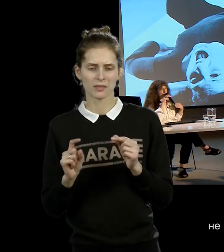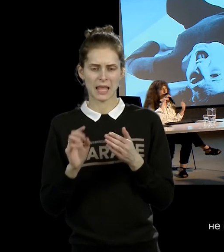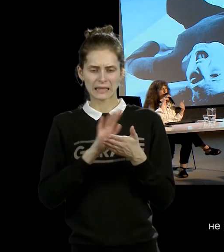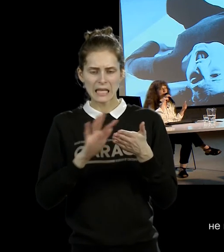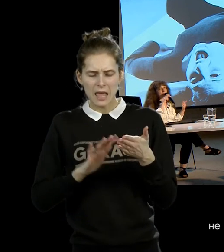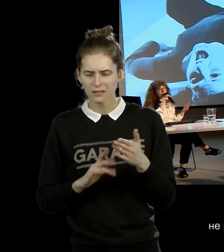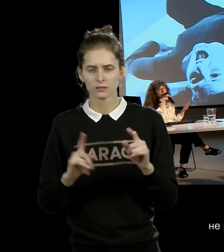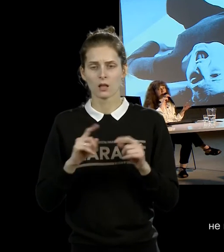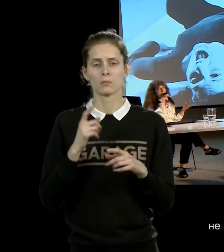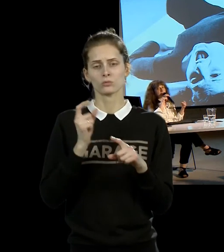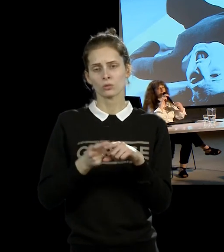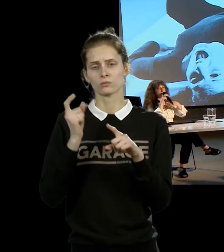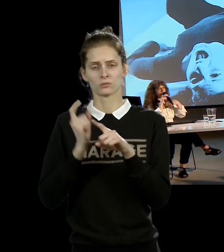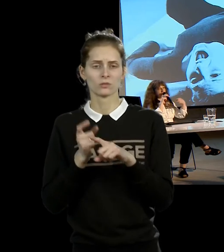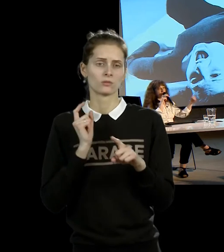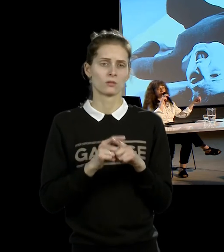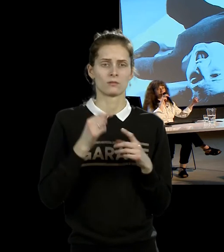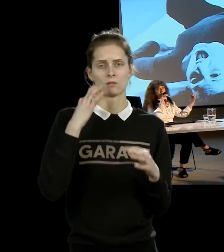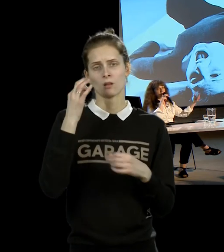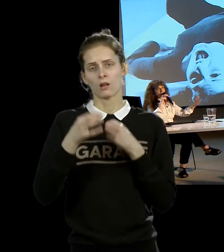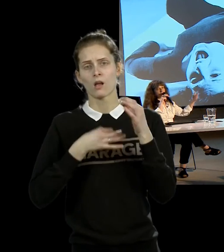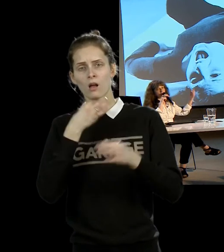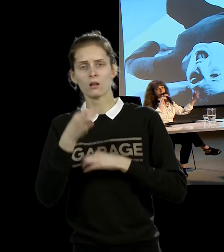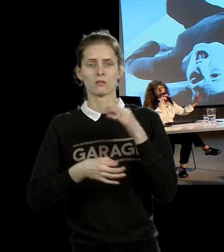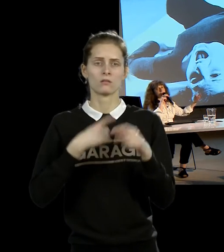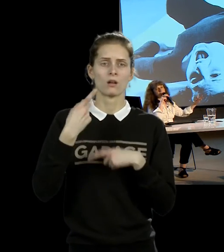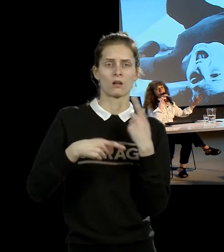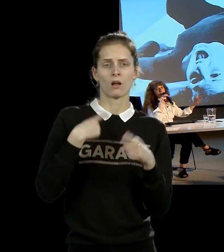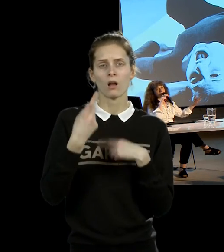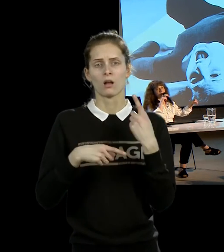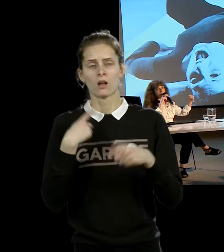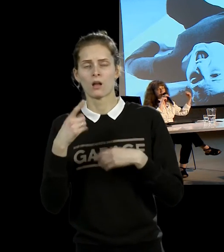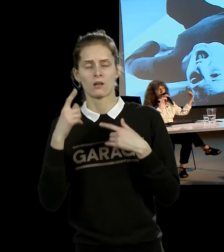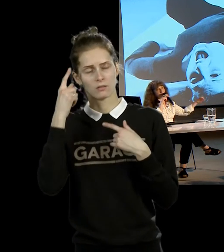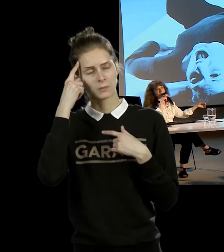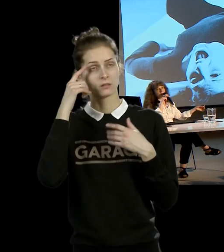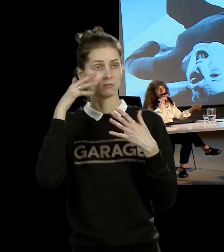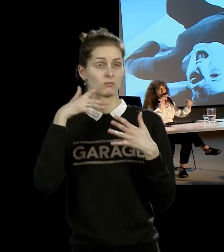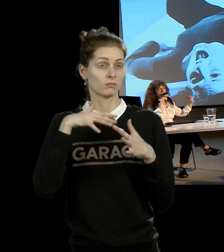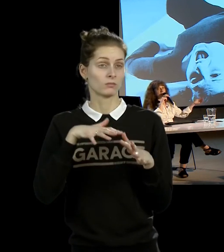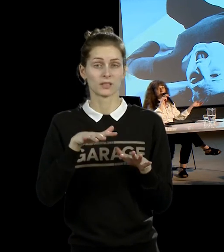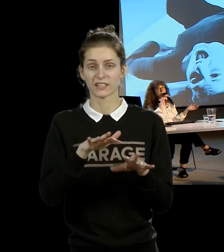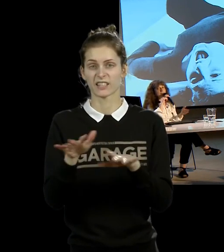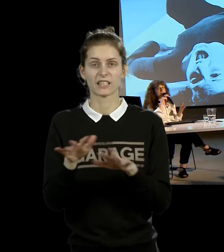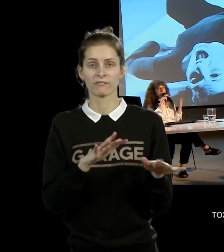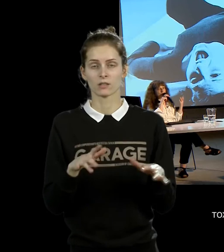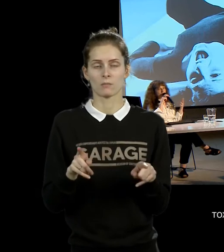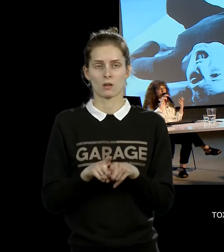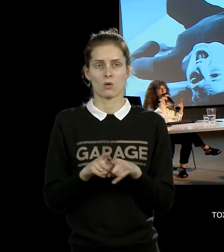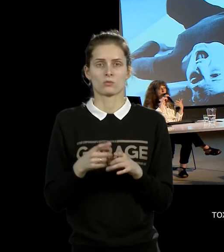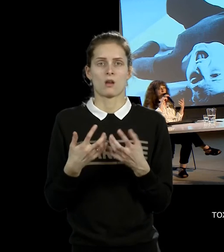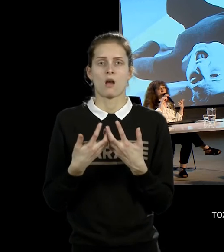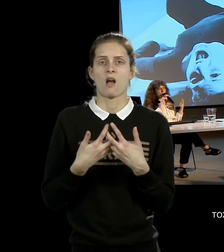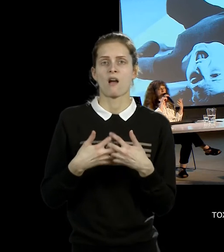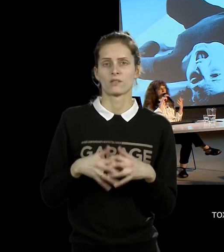слово за слово. И вот этот поток сознания, такой почти фрейдовский, как у меня автоматизма, тоже